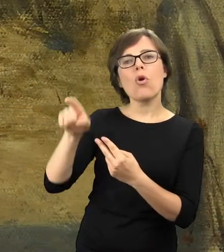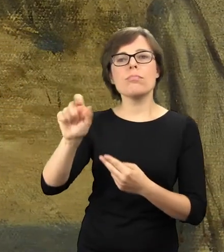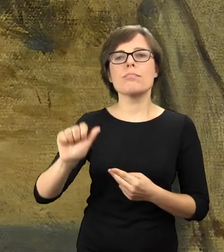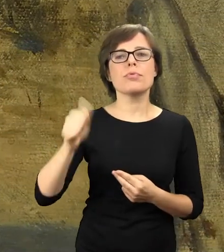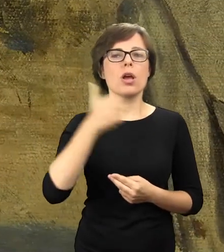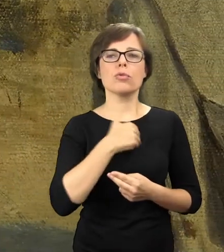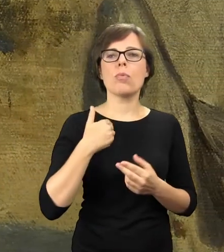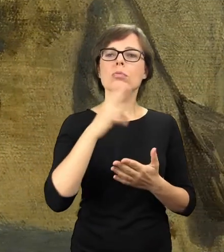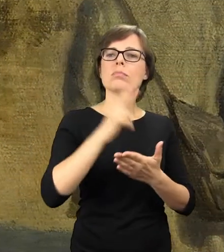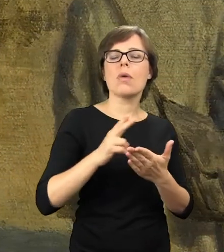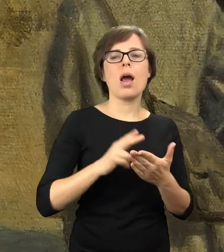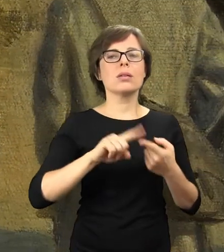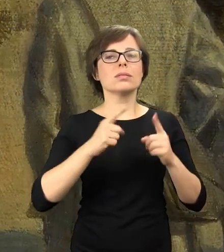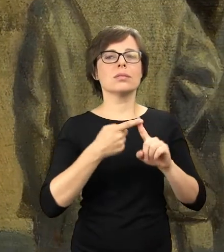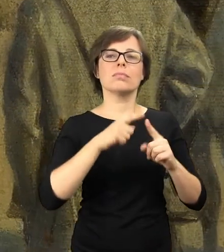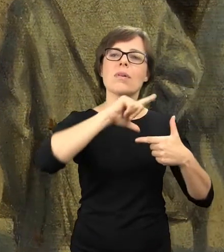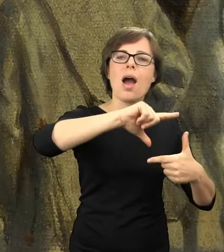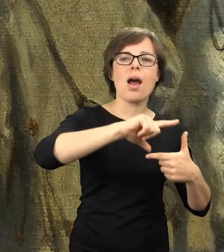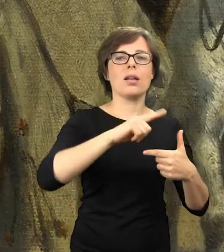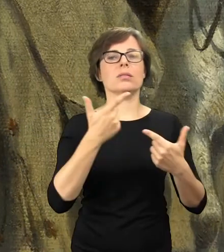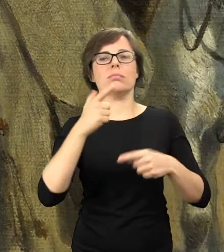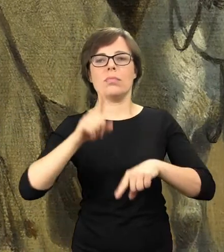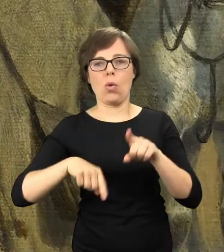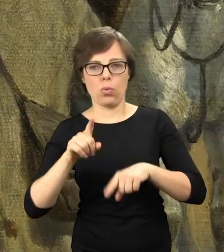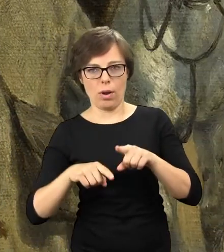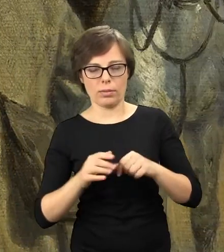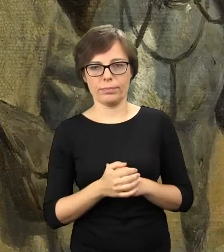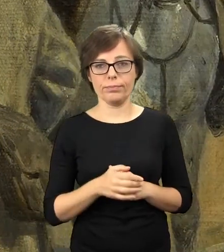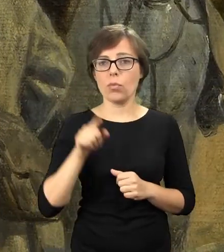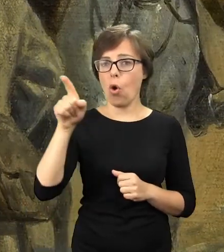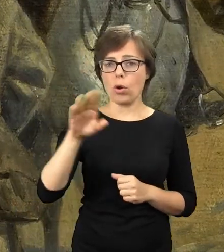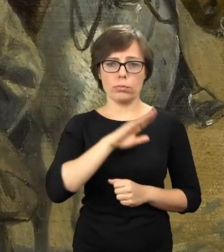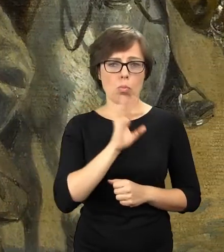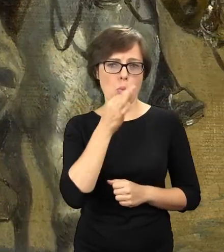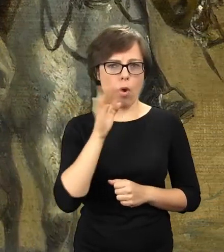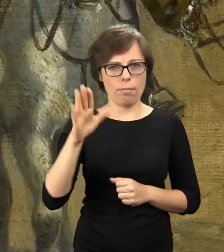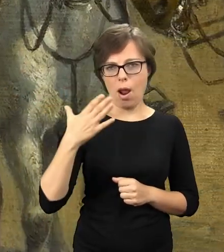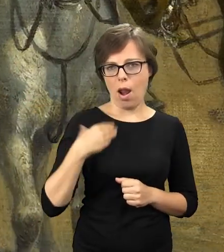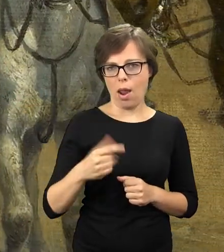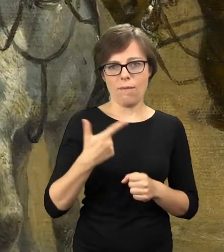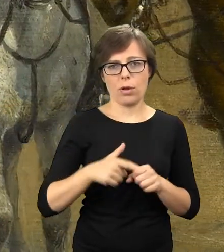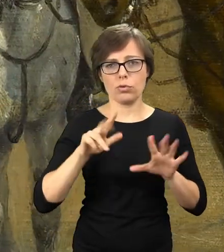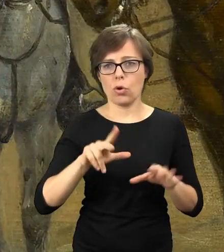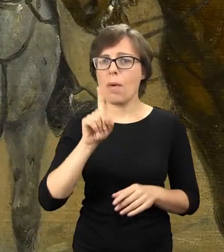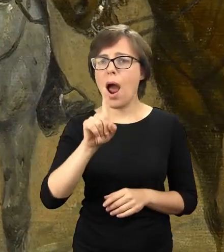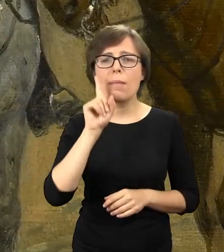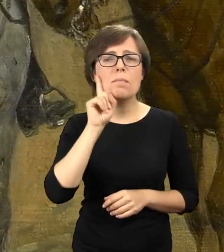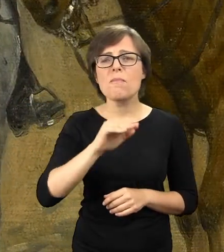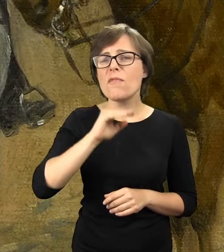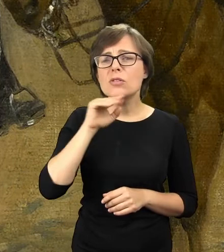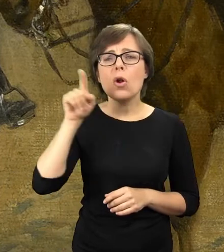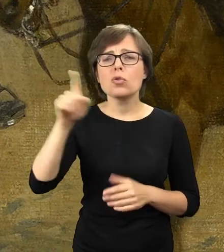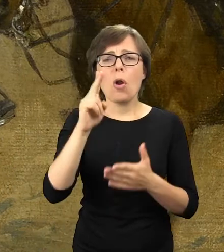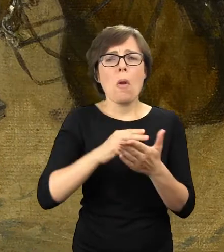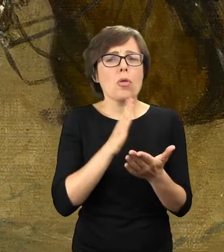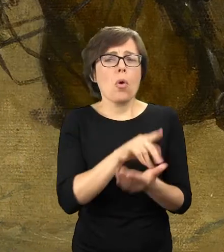realizmu i naturalizmu. Gdyby ten przedwcześnie zmarły artysta, bo zaledwie w wieku 28 lat